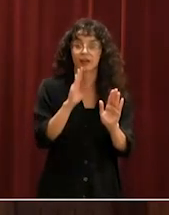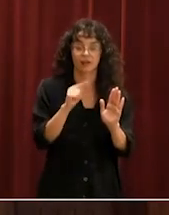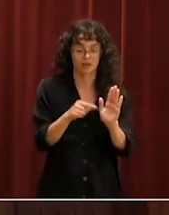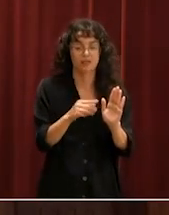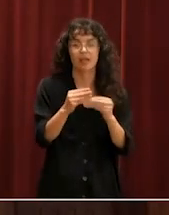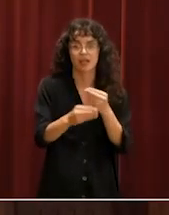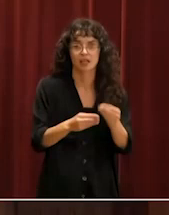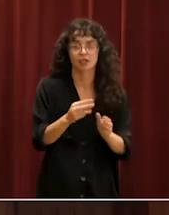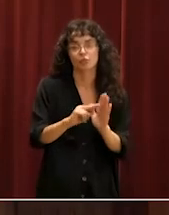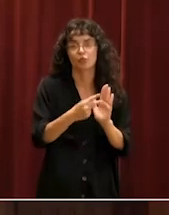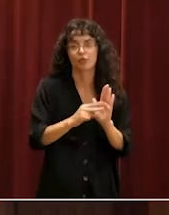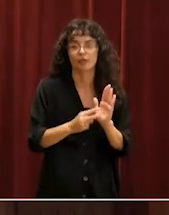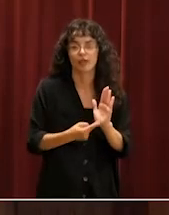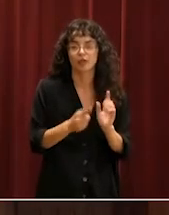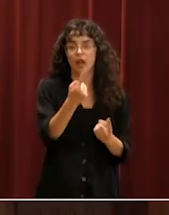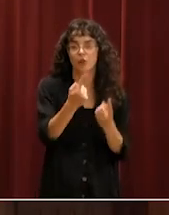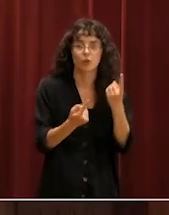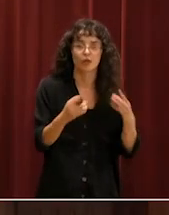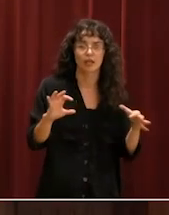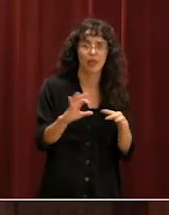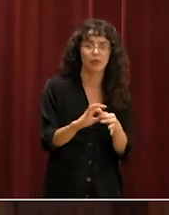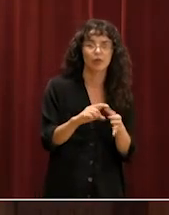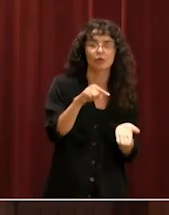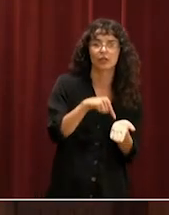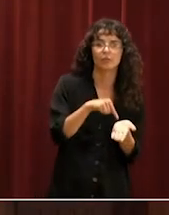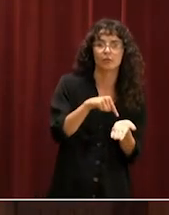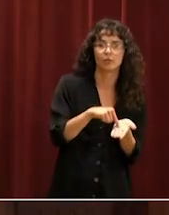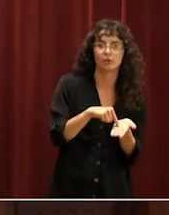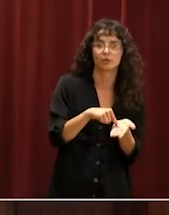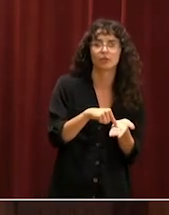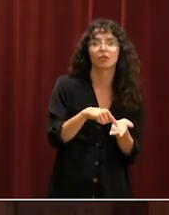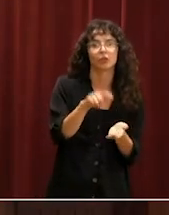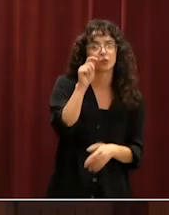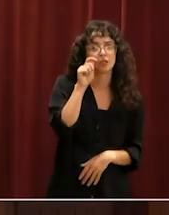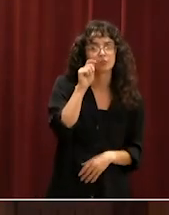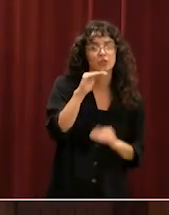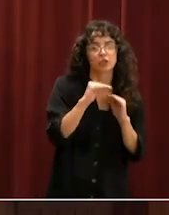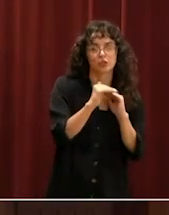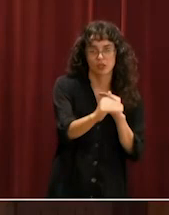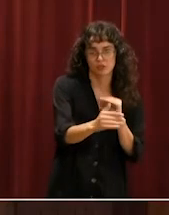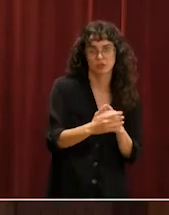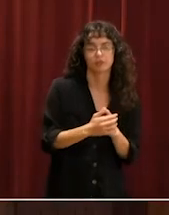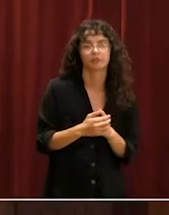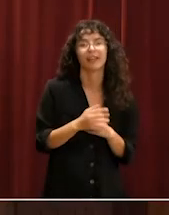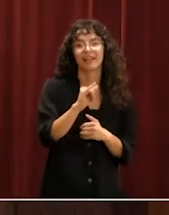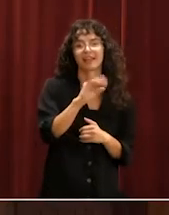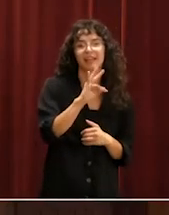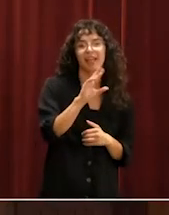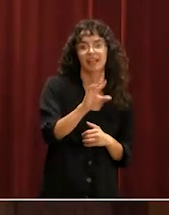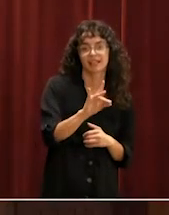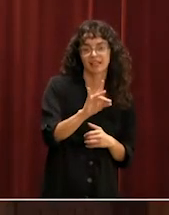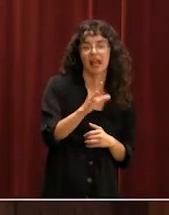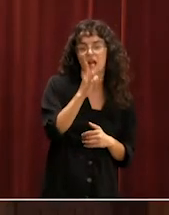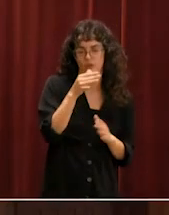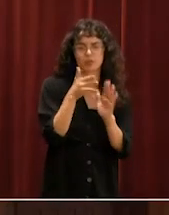modificacions que fan referència a l'impost de turisme sostenible, l'ITS, les quals pas a comentar